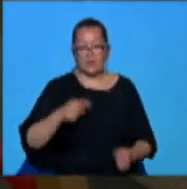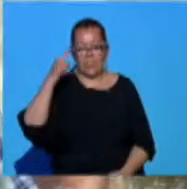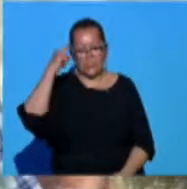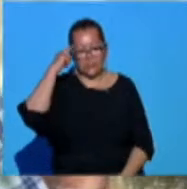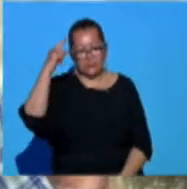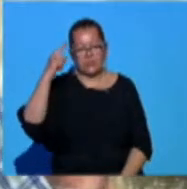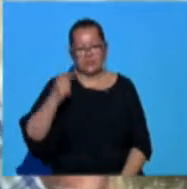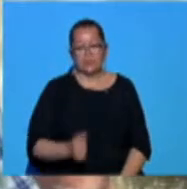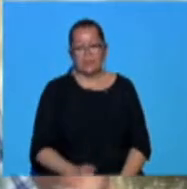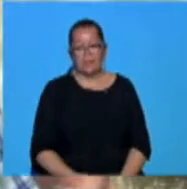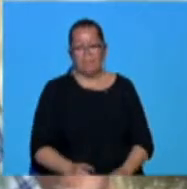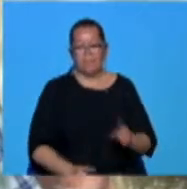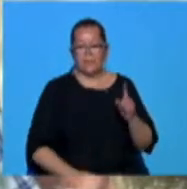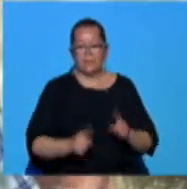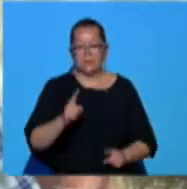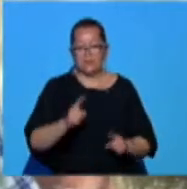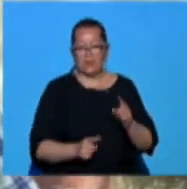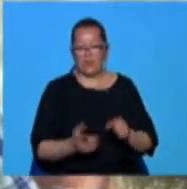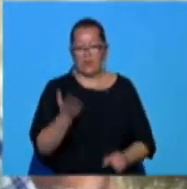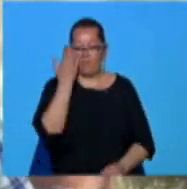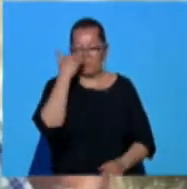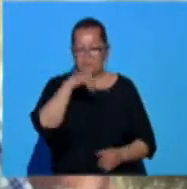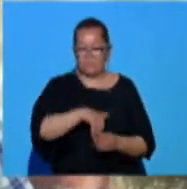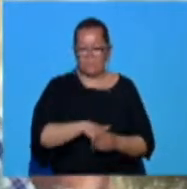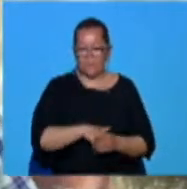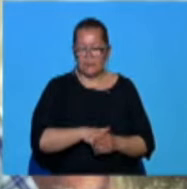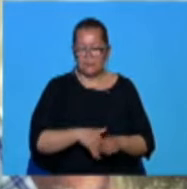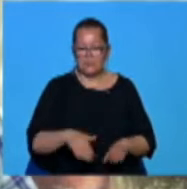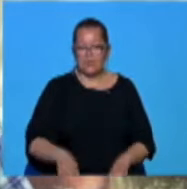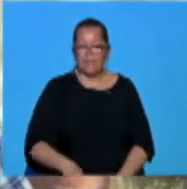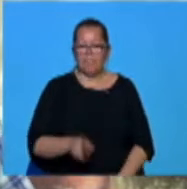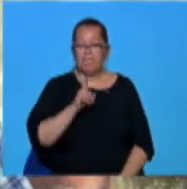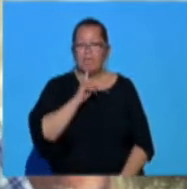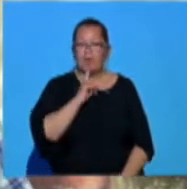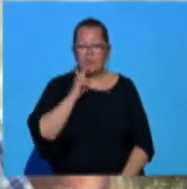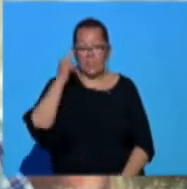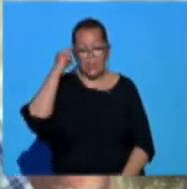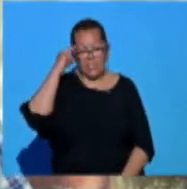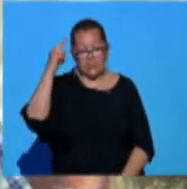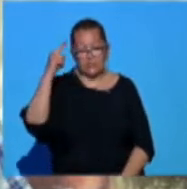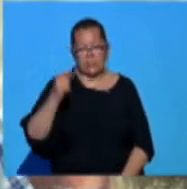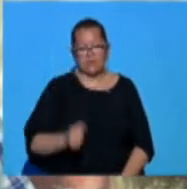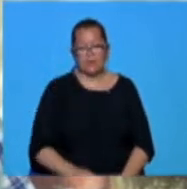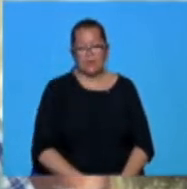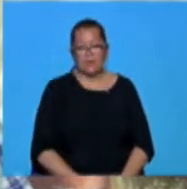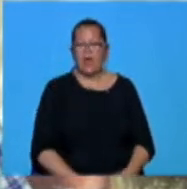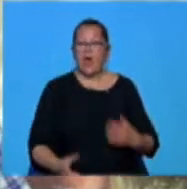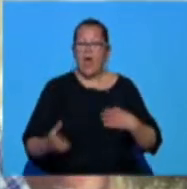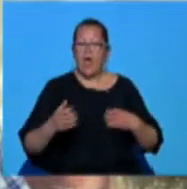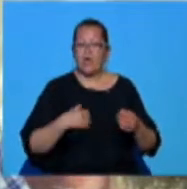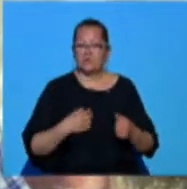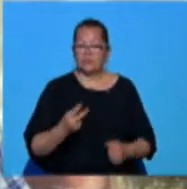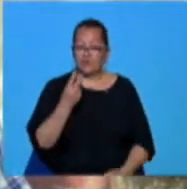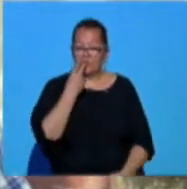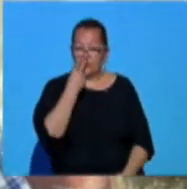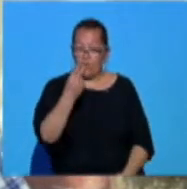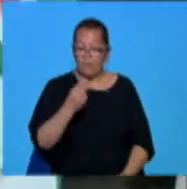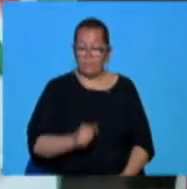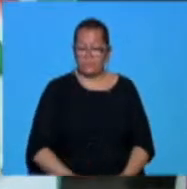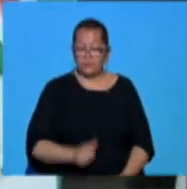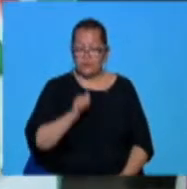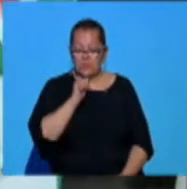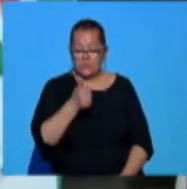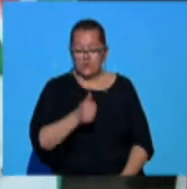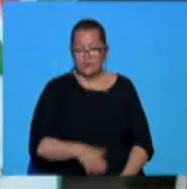cunoșteam, dacă nu fizic, după nume cel puțin, ne știm, au fost și artiști pe care nu îi știam